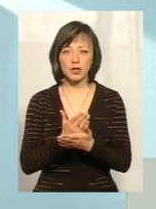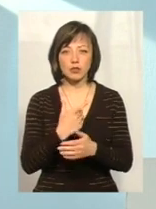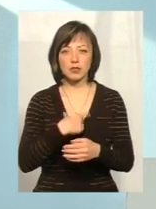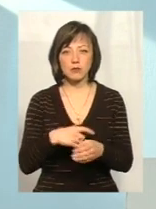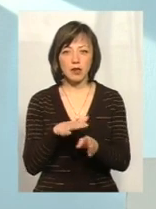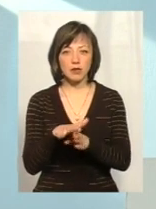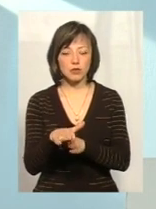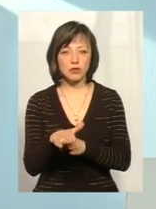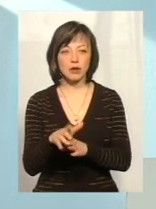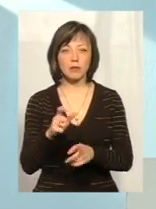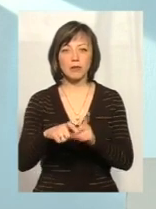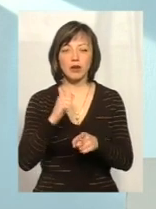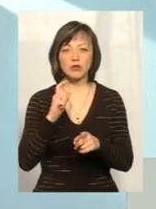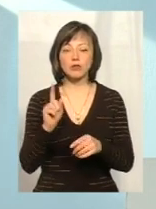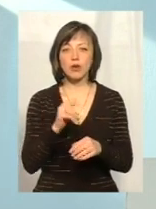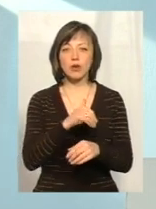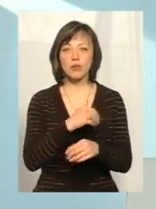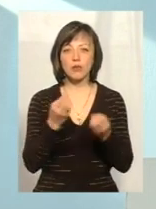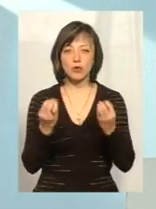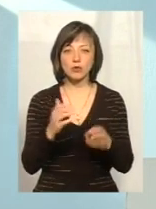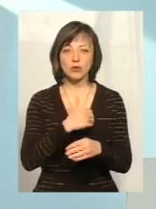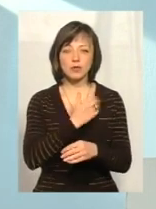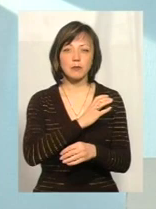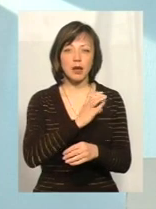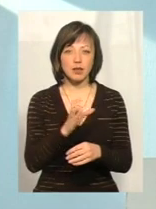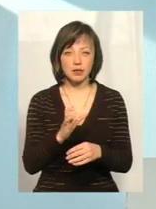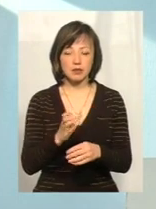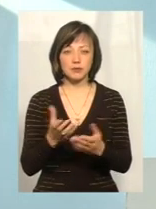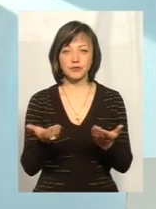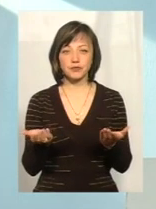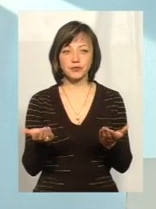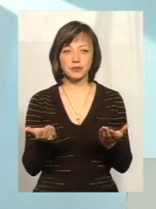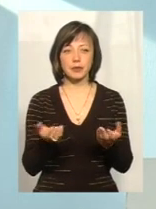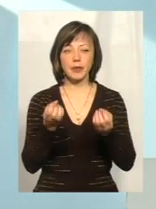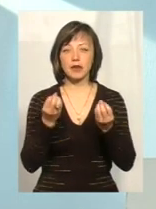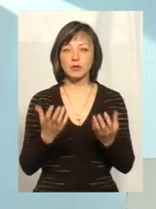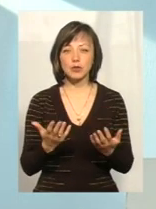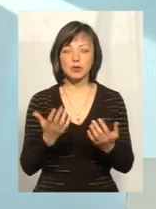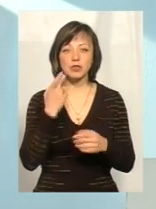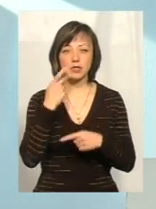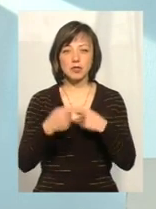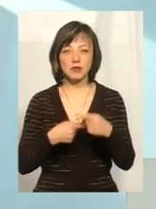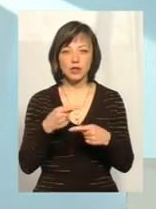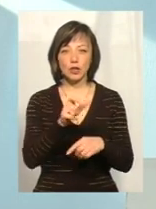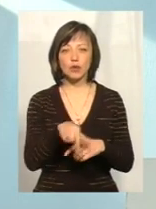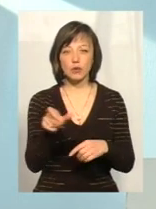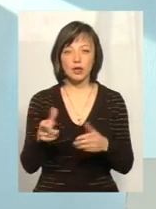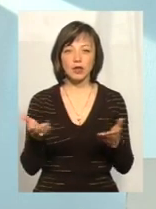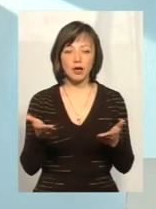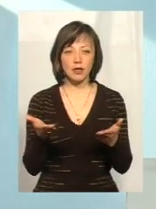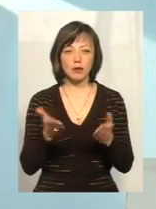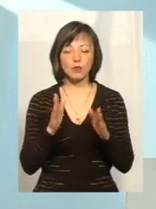реалізувати. Потім нам закидають, що ми просто хочемо збагатитися. Ну, просто завжди люди, які